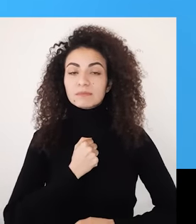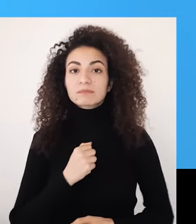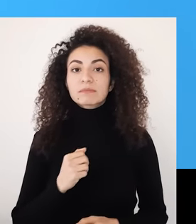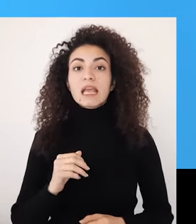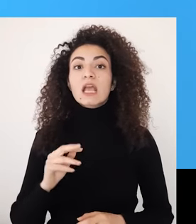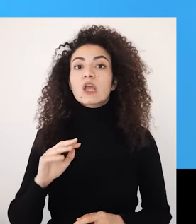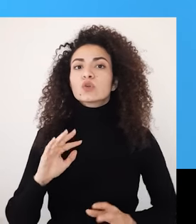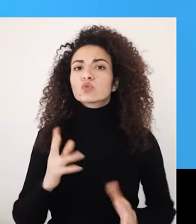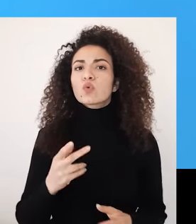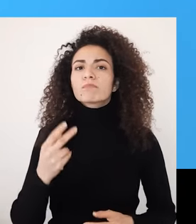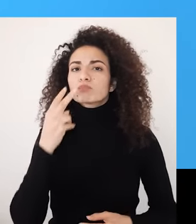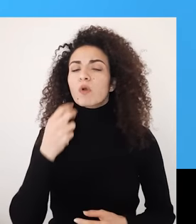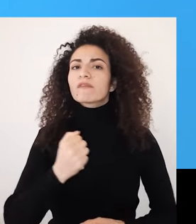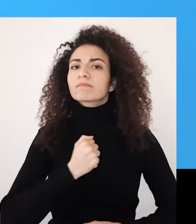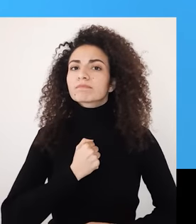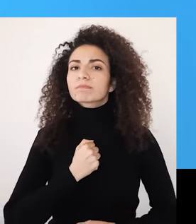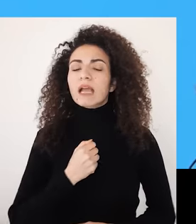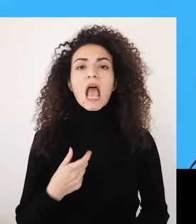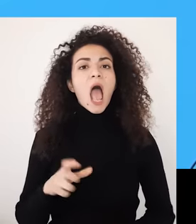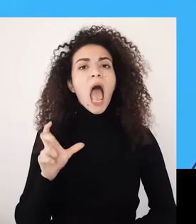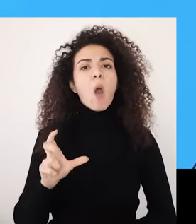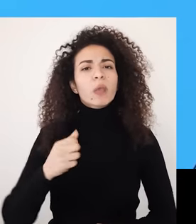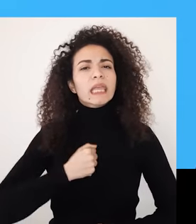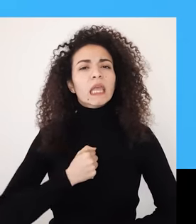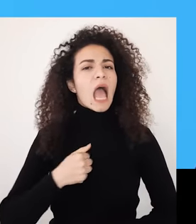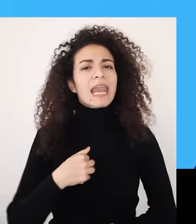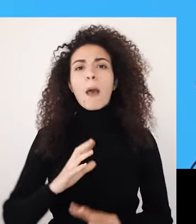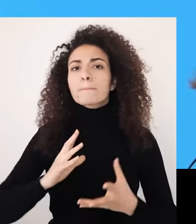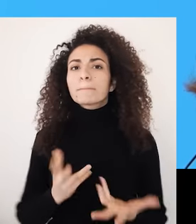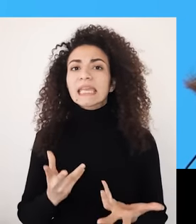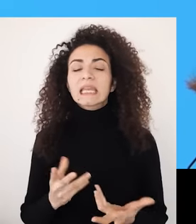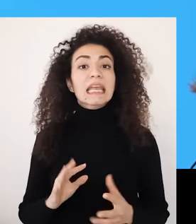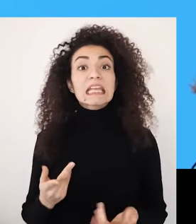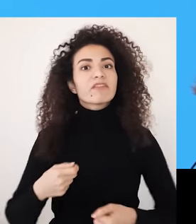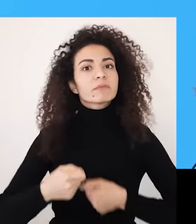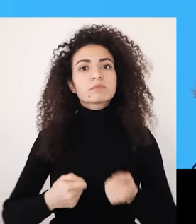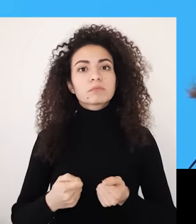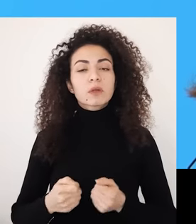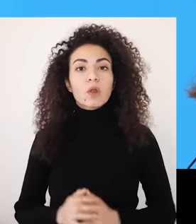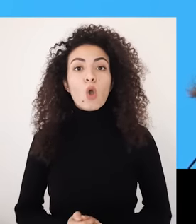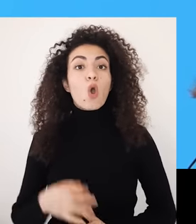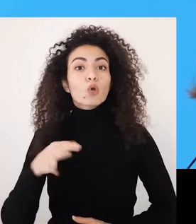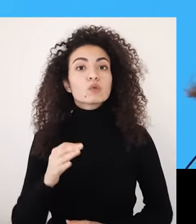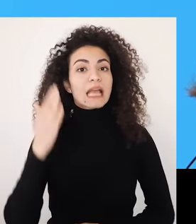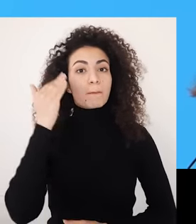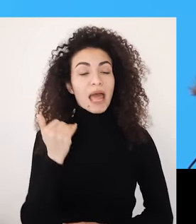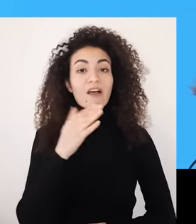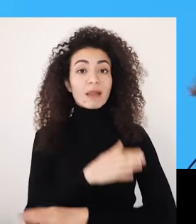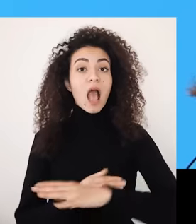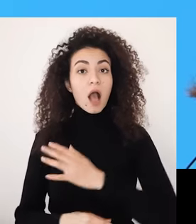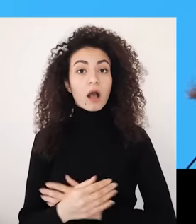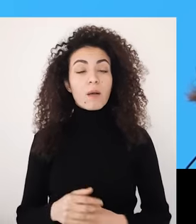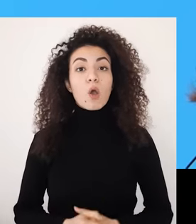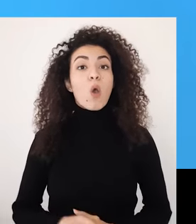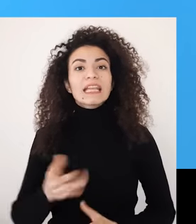أي كيف تتكون هوية الإنسان وخصوصيات تكوين هوية المرأة ذات الإعاقة وتأثيرها على